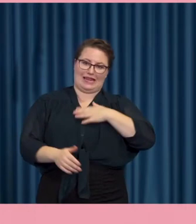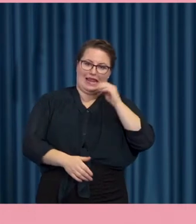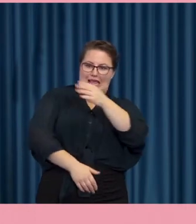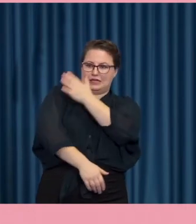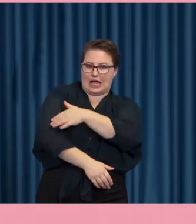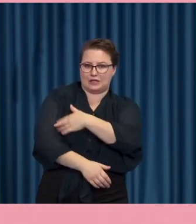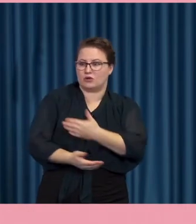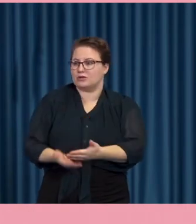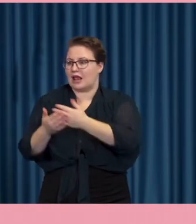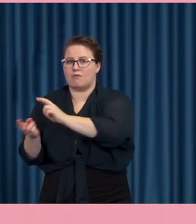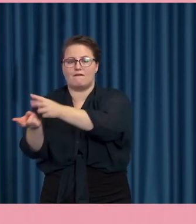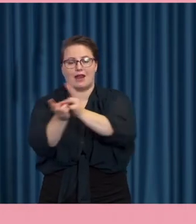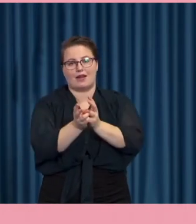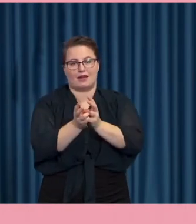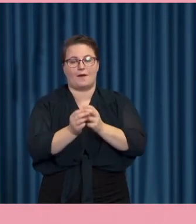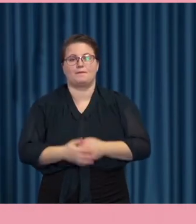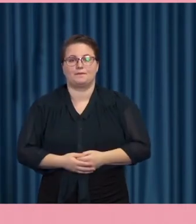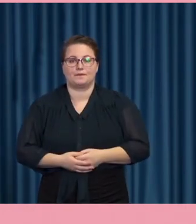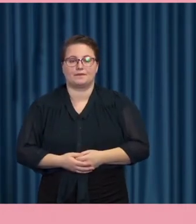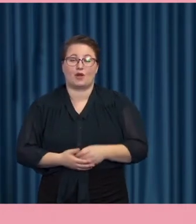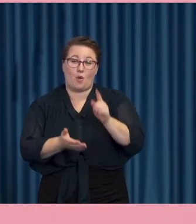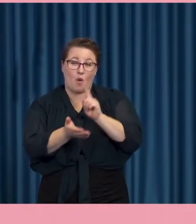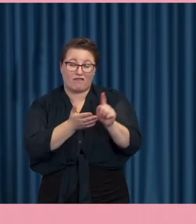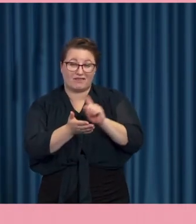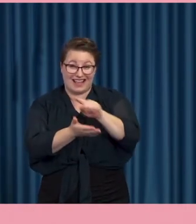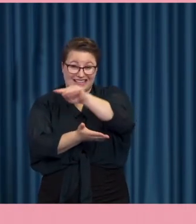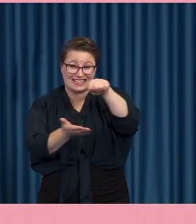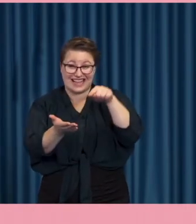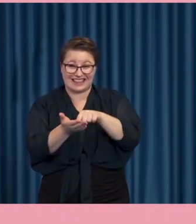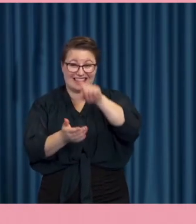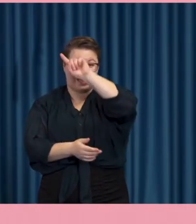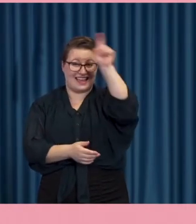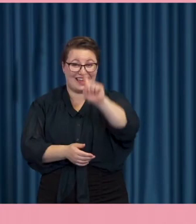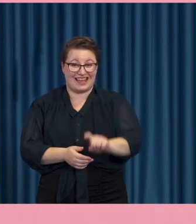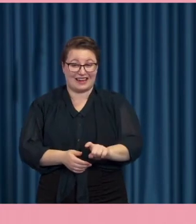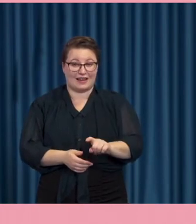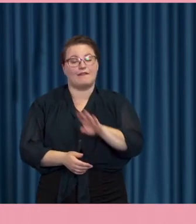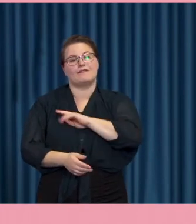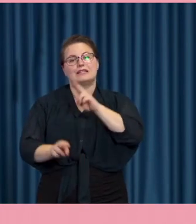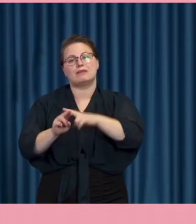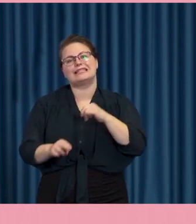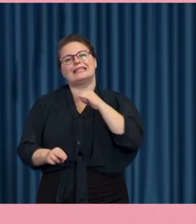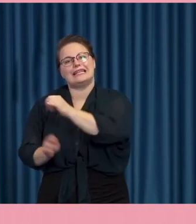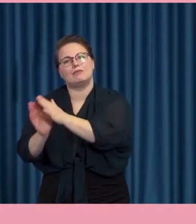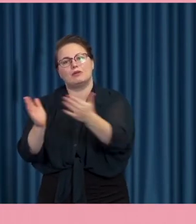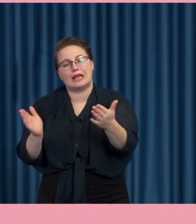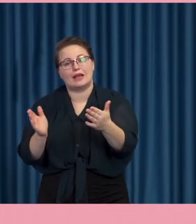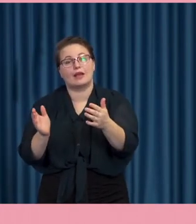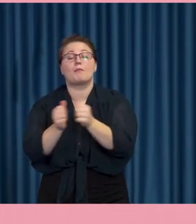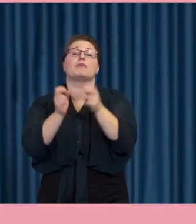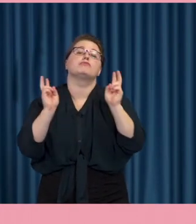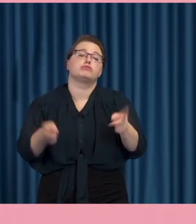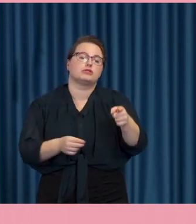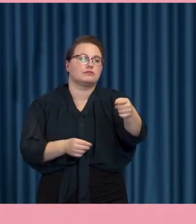varandra i utvecklingen. Oftast är de här Digidel-centrarna på bibliotek men de kan också vara på medborgarkontor